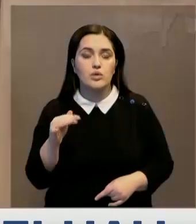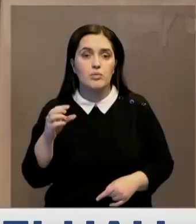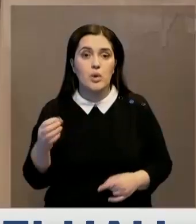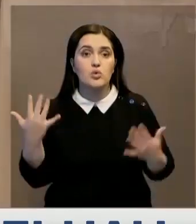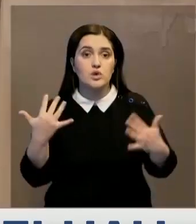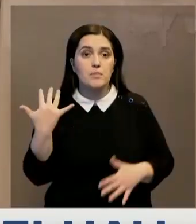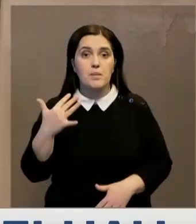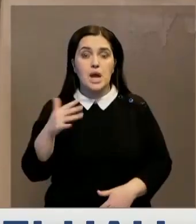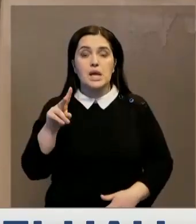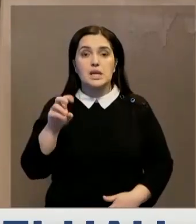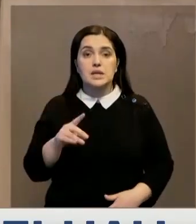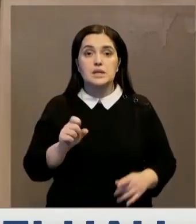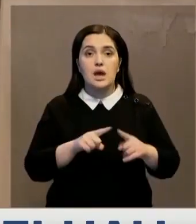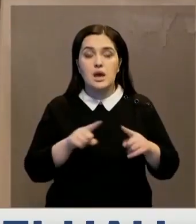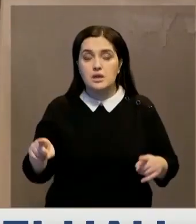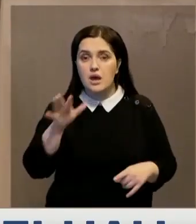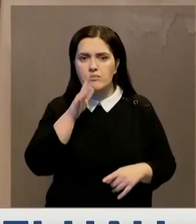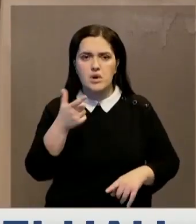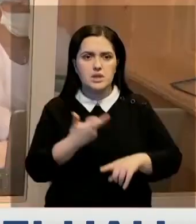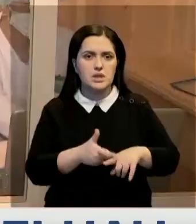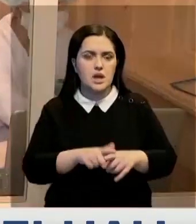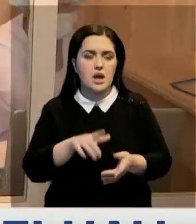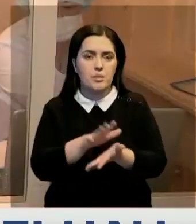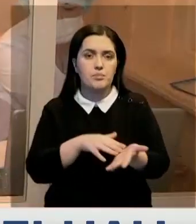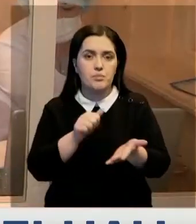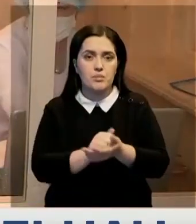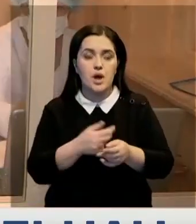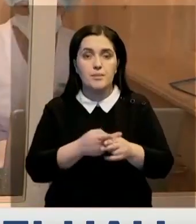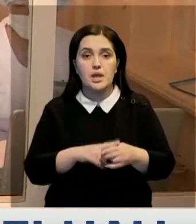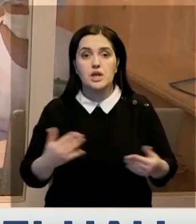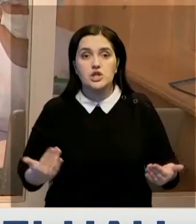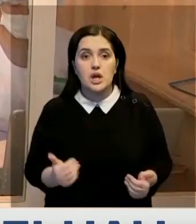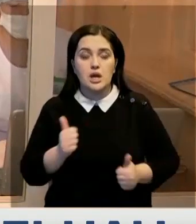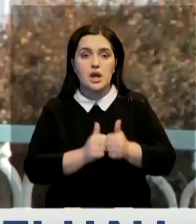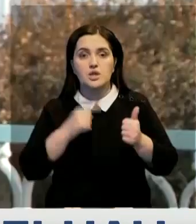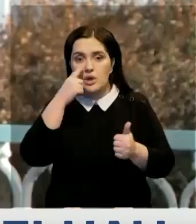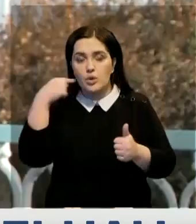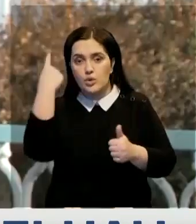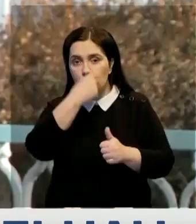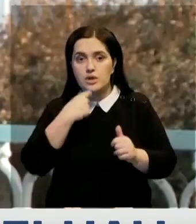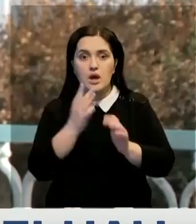больше полувека. За это время здание сильно обветшало. К тому же число жителей из года в год растет.